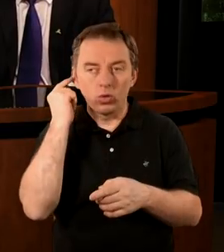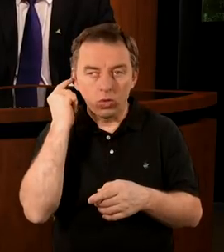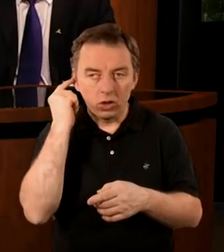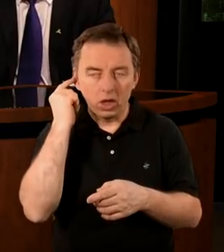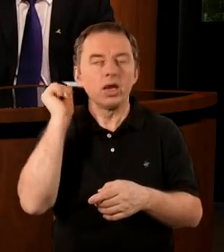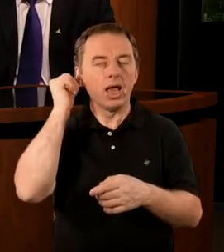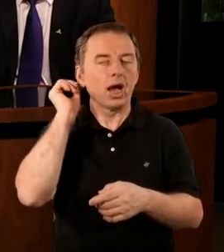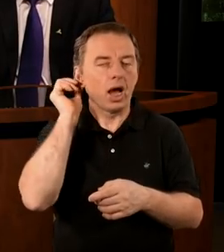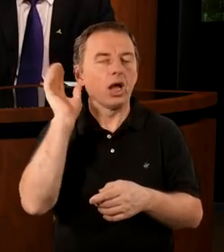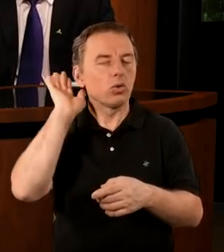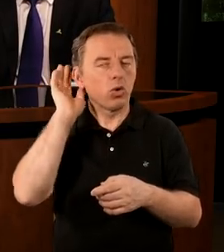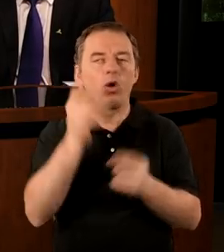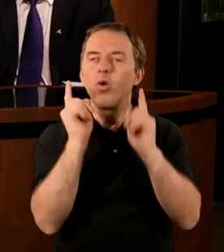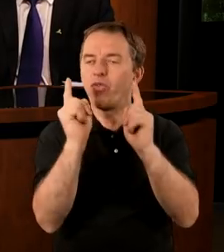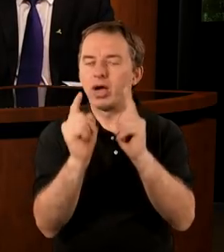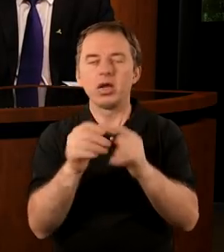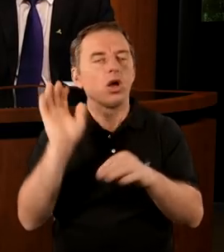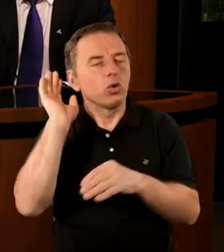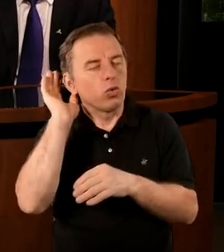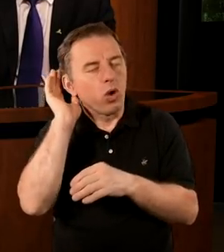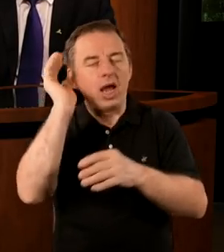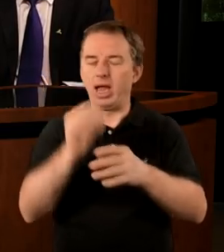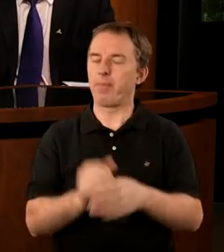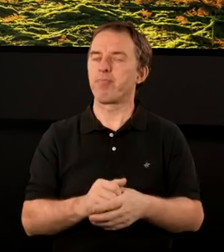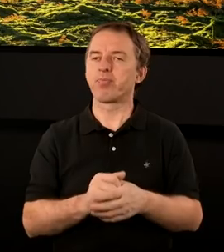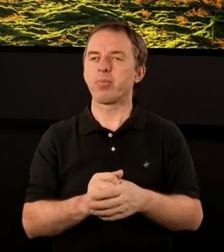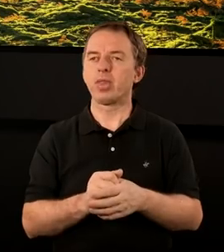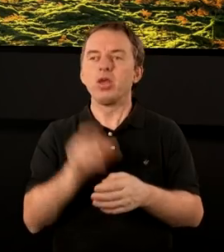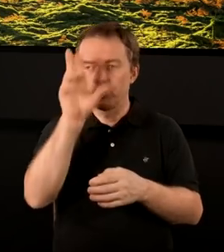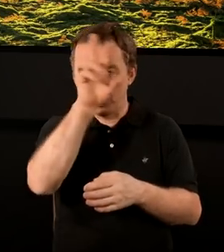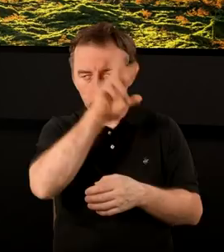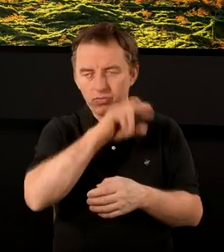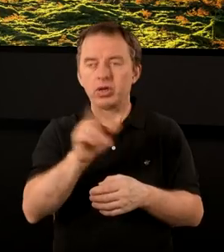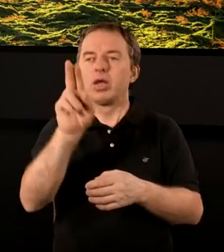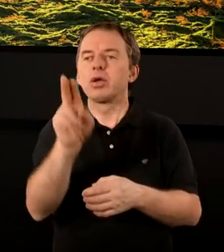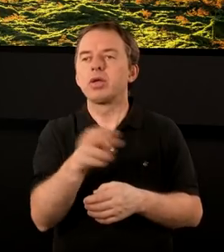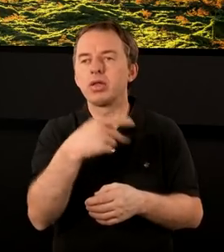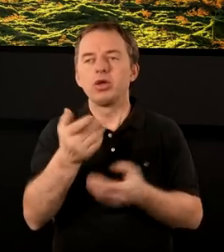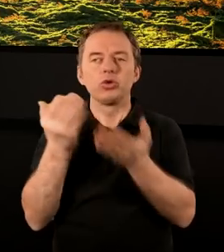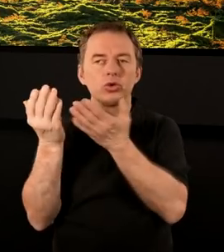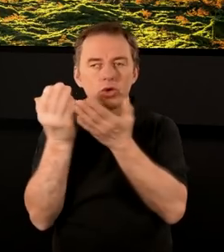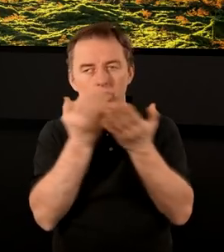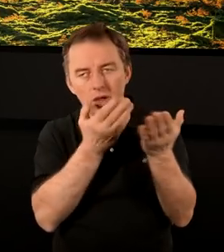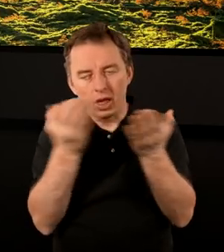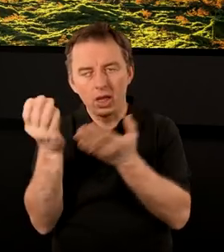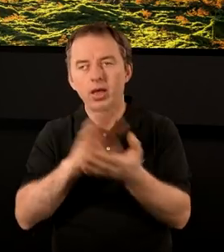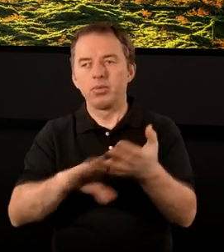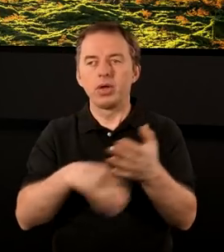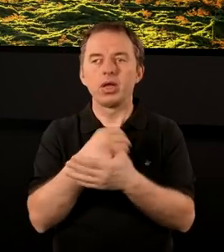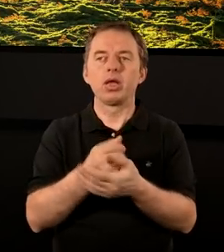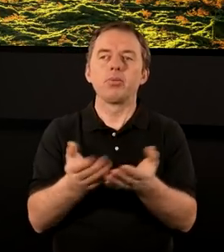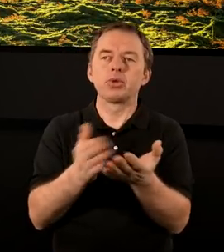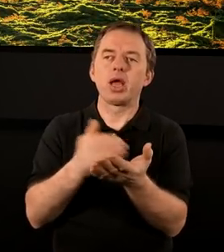uszy, niechaj słucha. To taka zachęta do uważnego słuchania. Rzeczywiście, kiedyś czytałem Biblię,